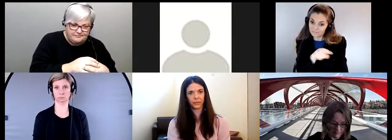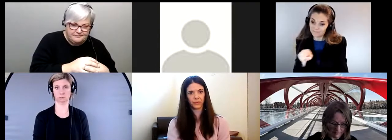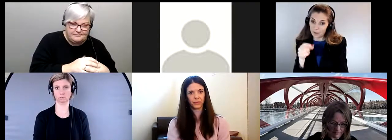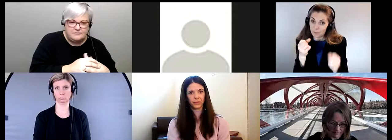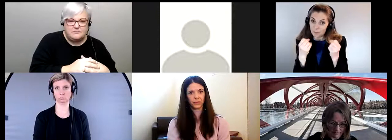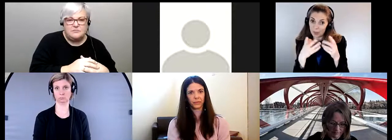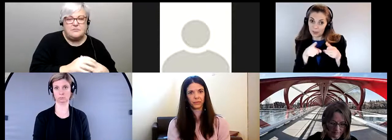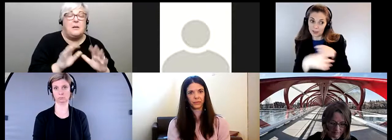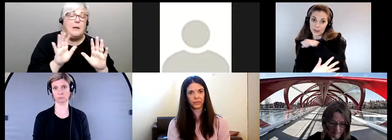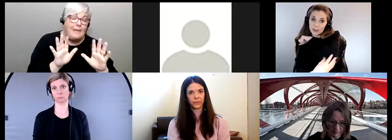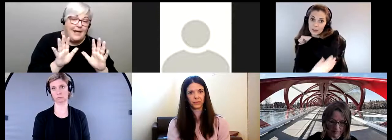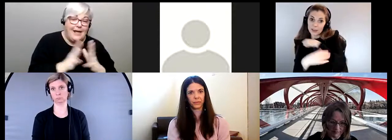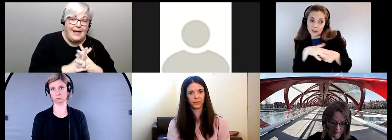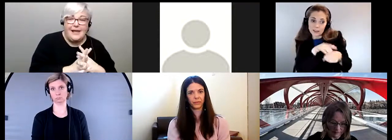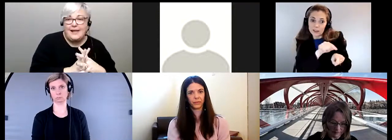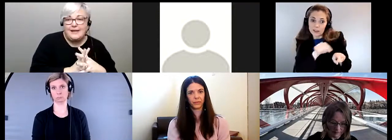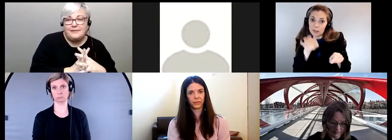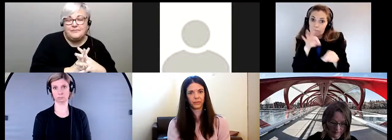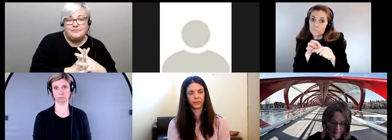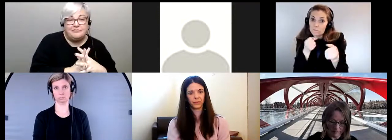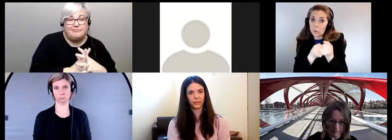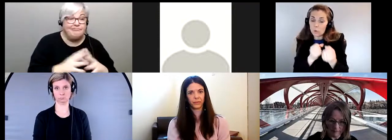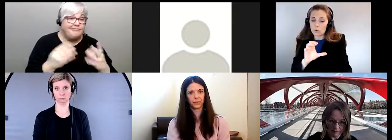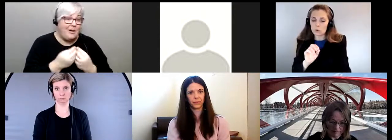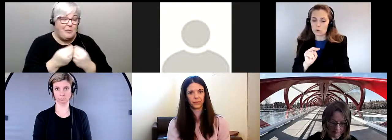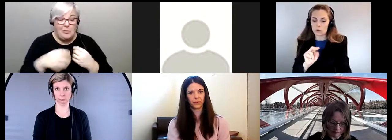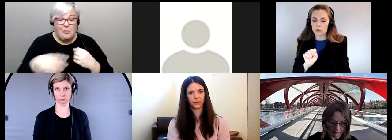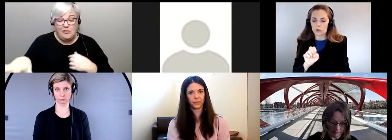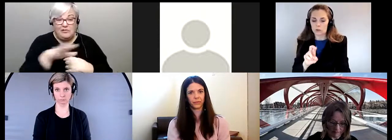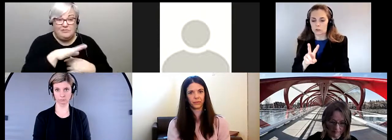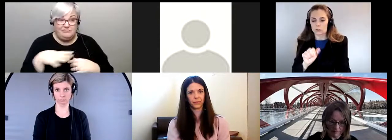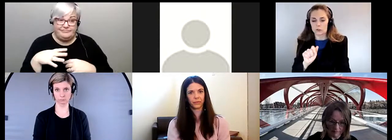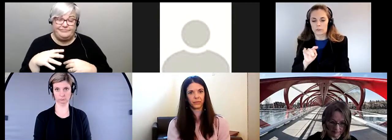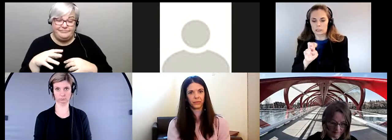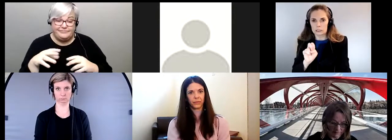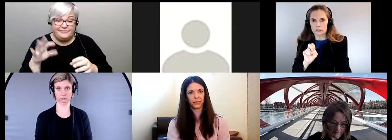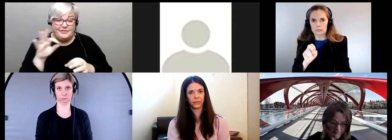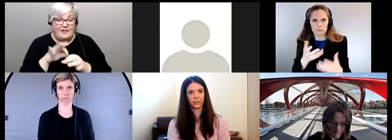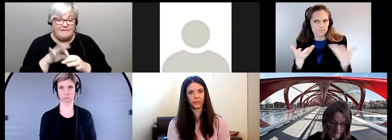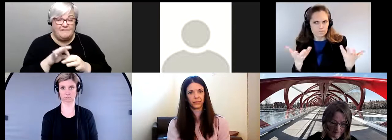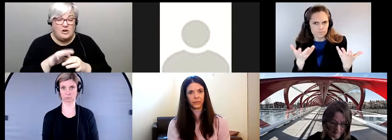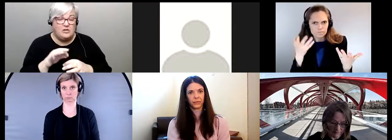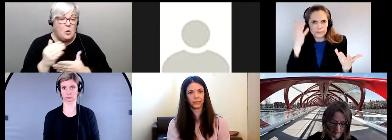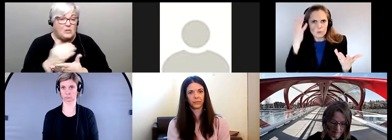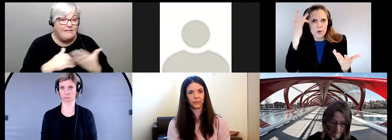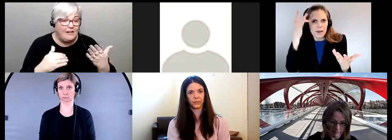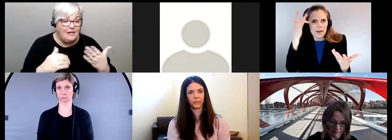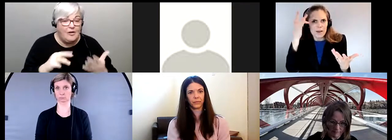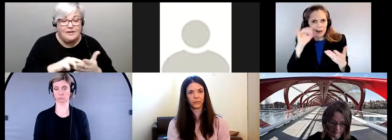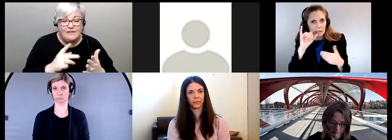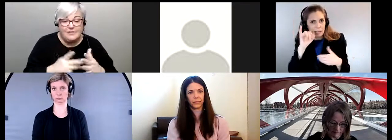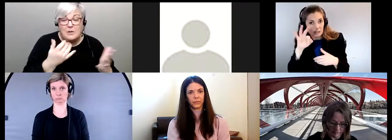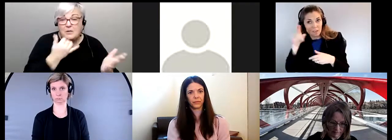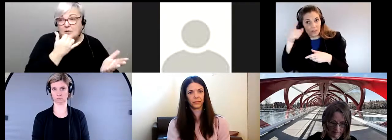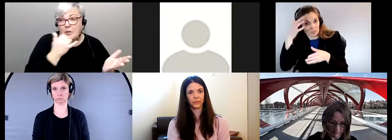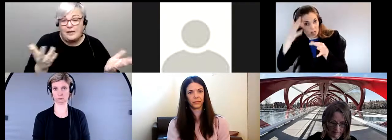mais de plus de ces quartiers votent conservateur alors il faut se demander pourquoi ça se passe parce que